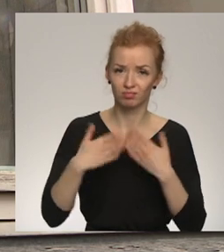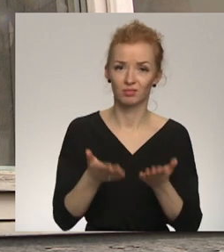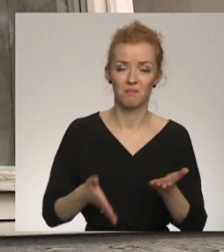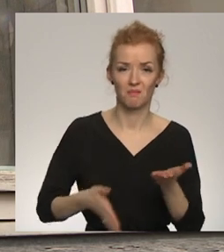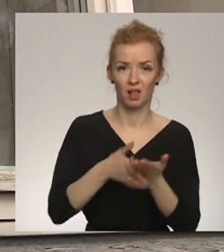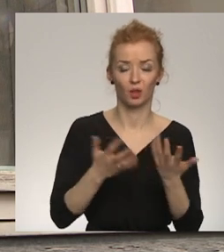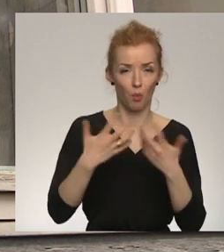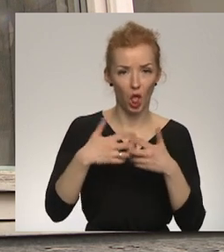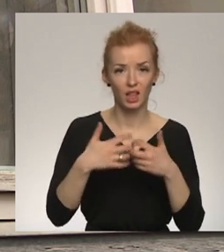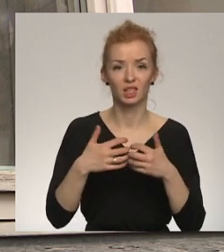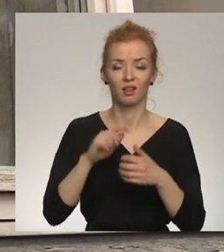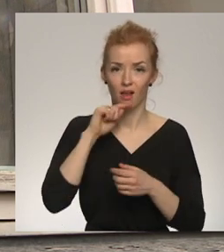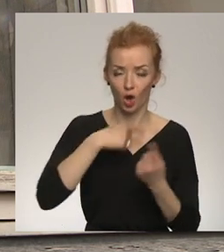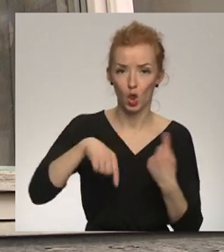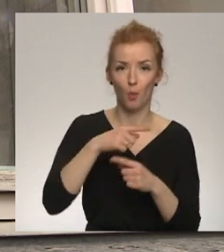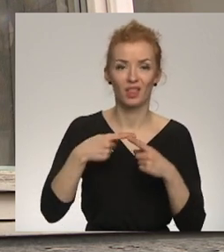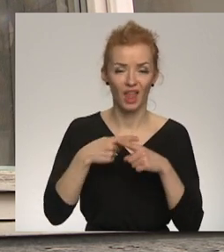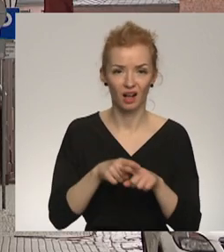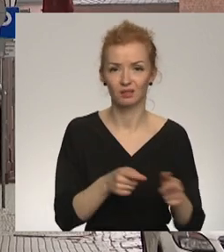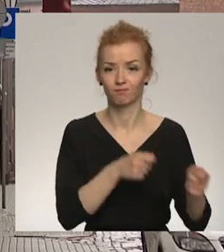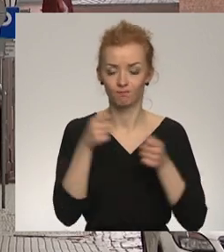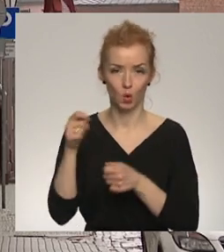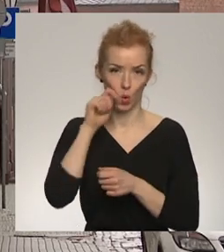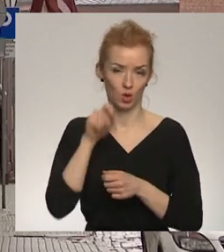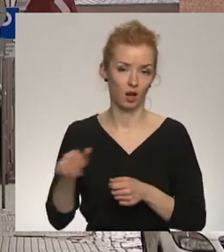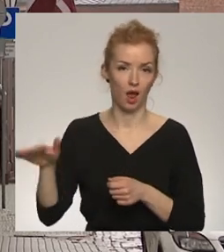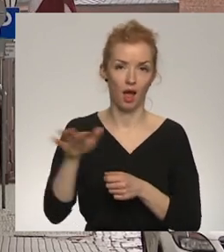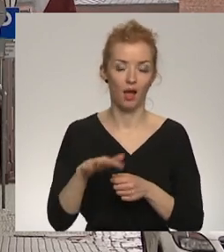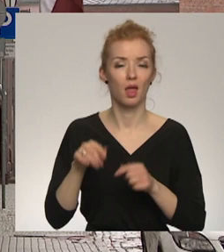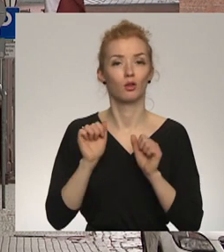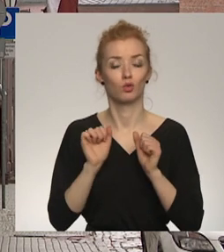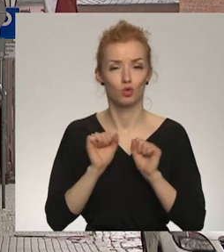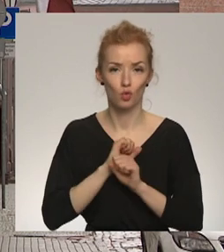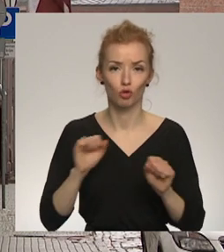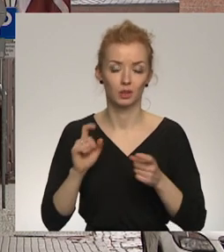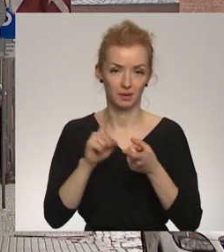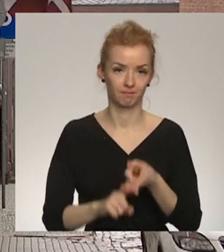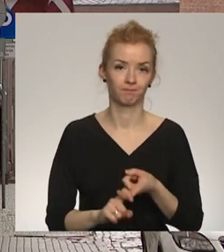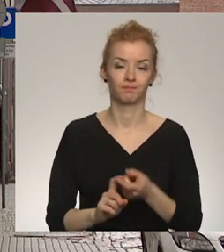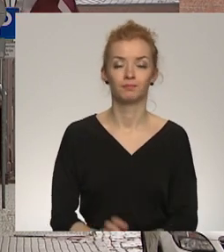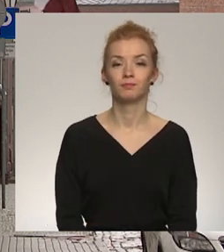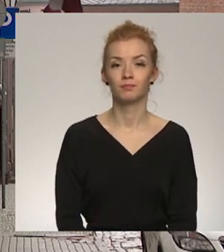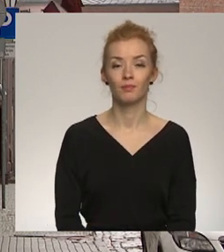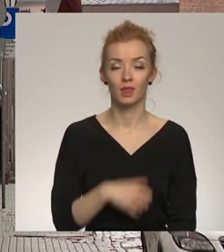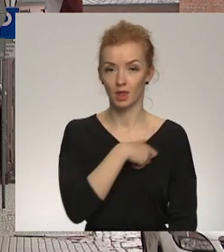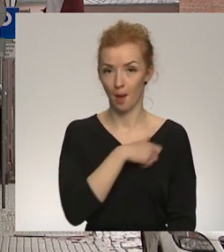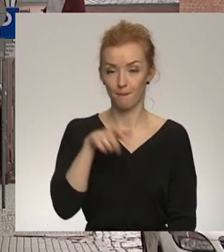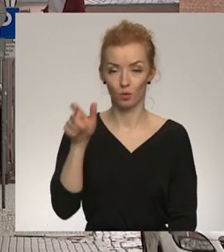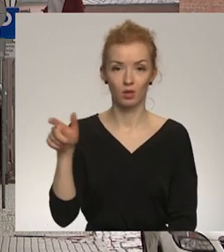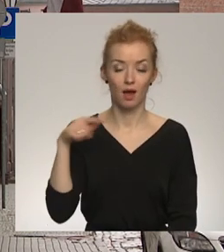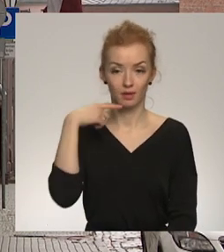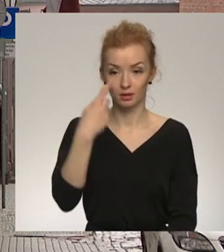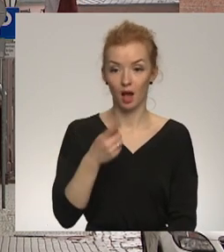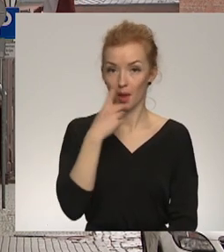politisko atbalstu, ekonomisko un tehnisko palīdzību, to starp par drošību un aizsardzību saistītajās jomās. Deputāti paziņojumā uzsver